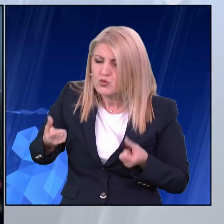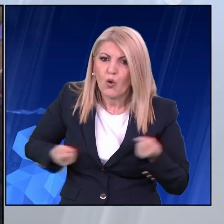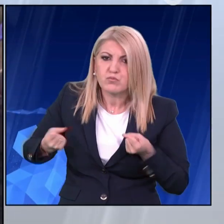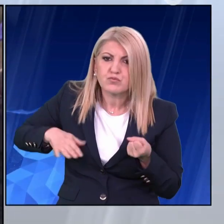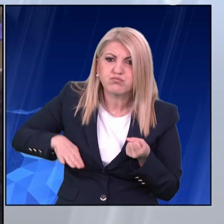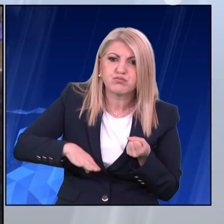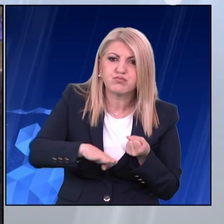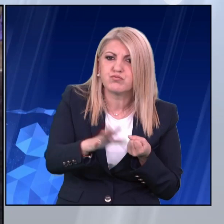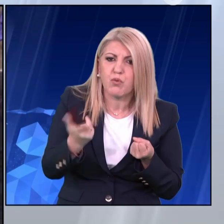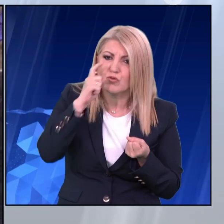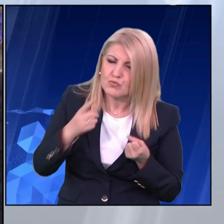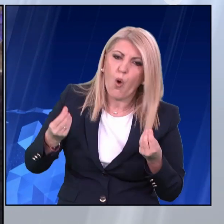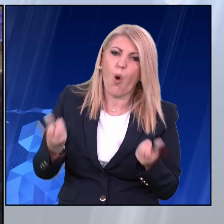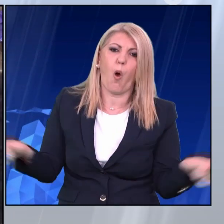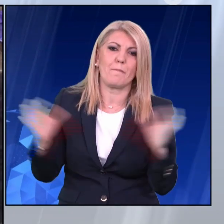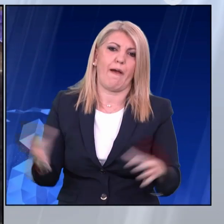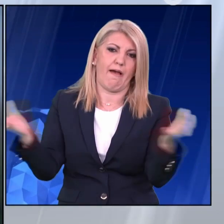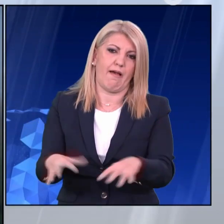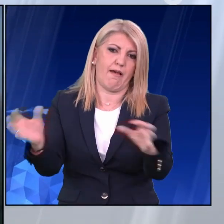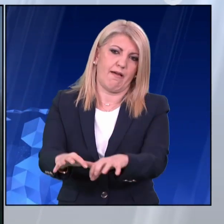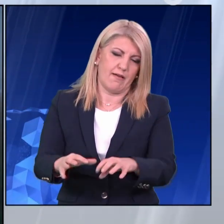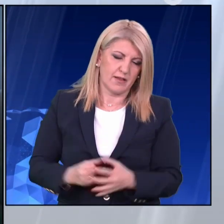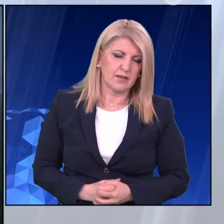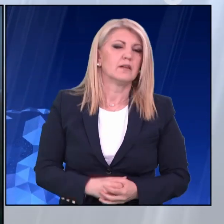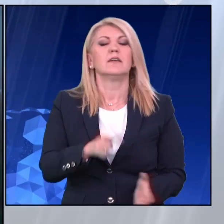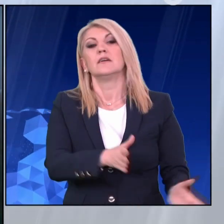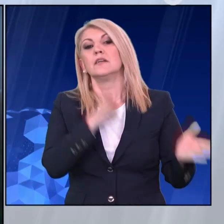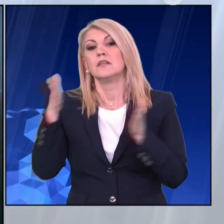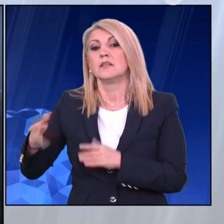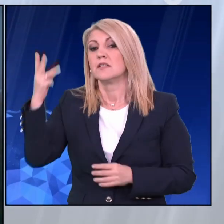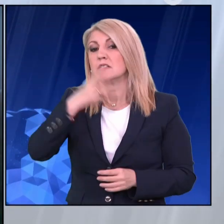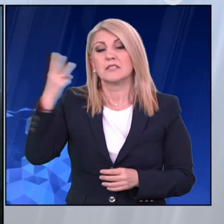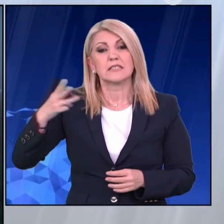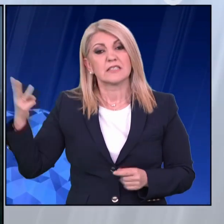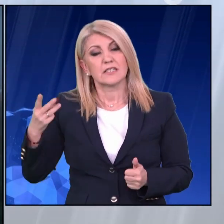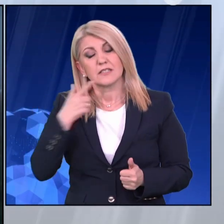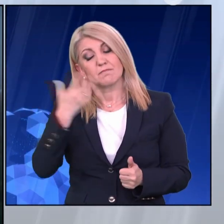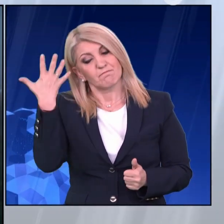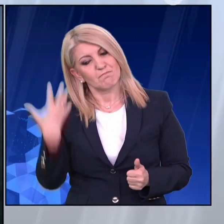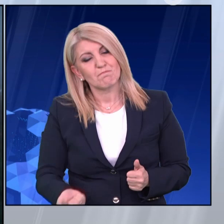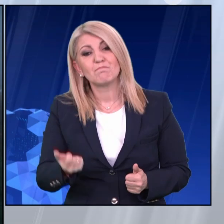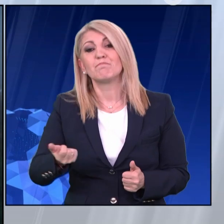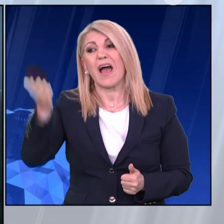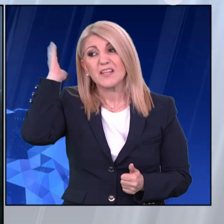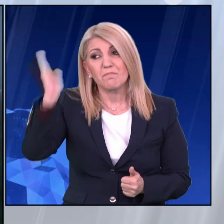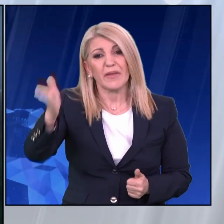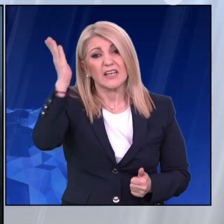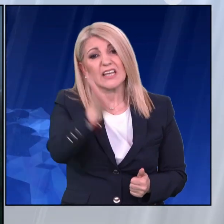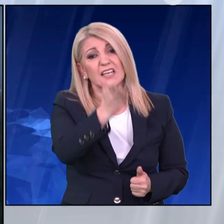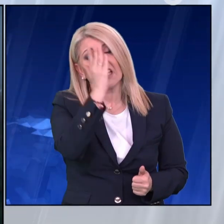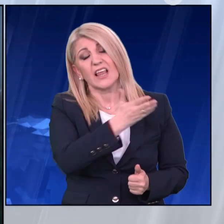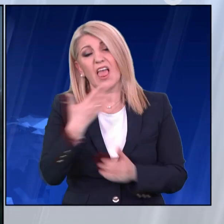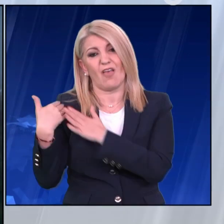πολιτείας. Από την πλευρά του, ΣΥΡΙΖΑ στις δικές του πορισματικές θέσεις αναγνωρίζει ενδεχόμενες ποινικές ευθύνες στους διατελέσσαντες υπουργούς